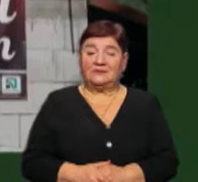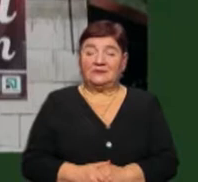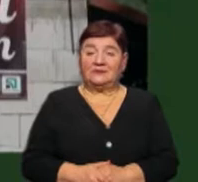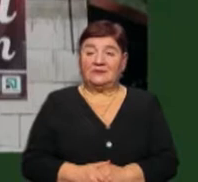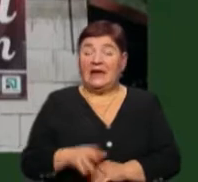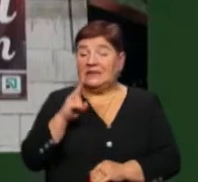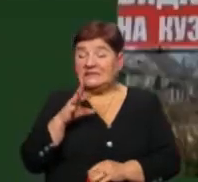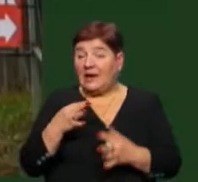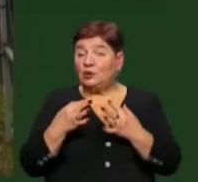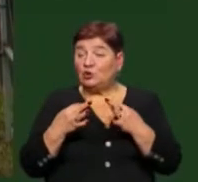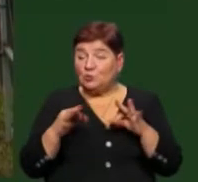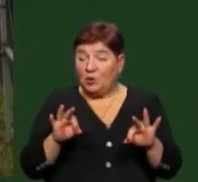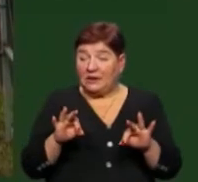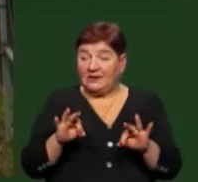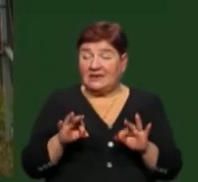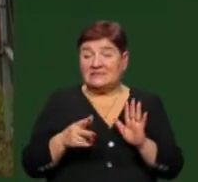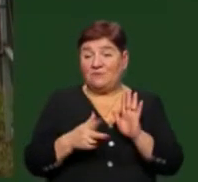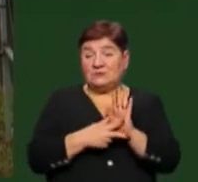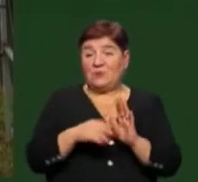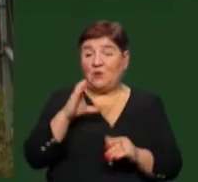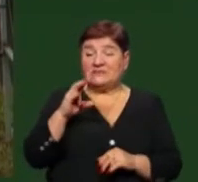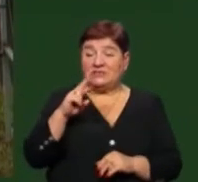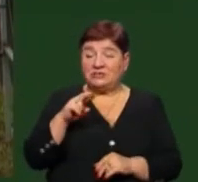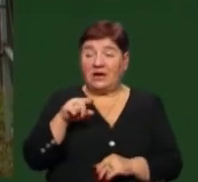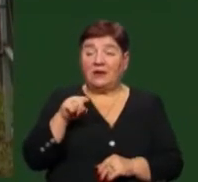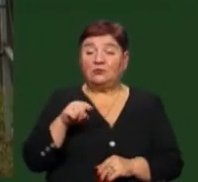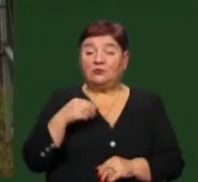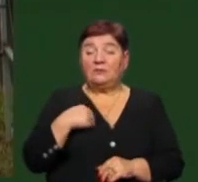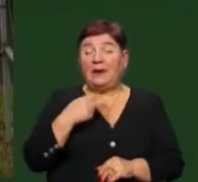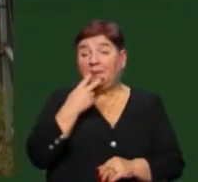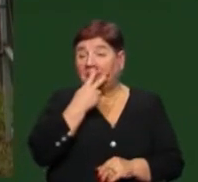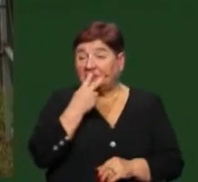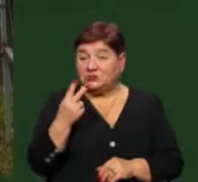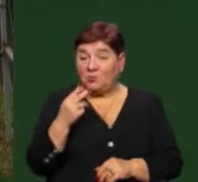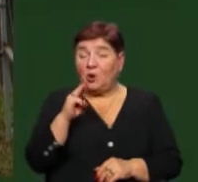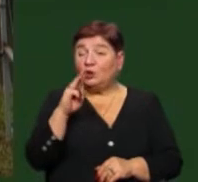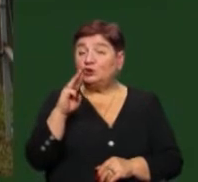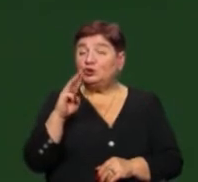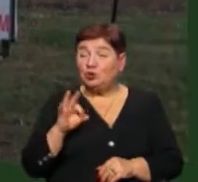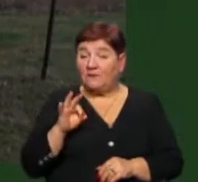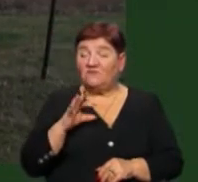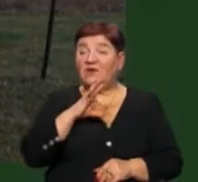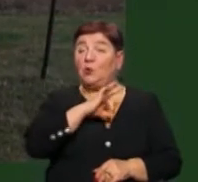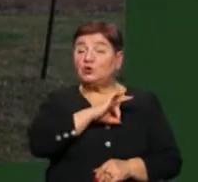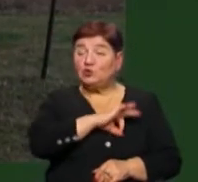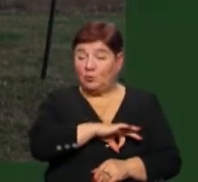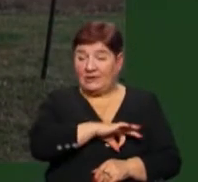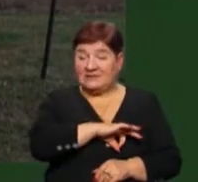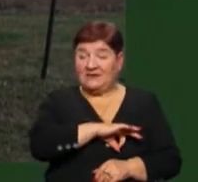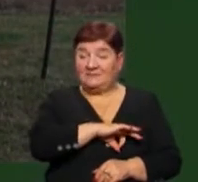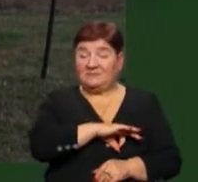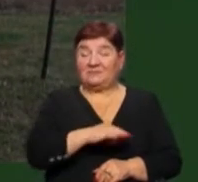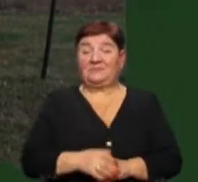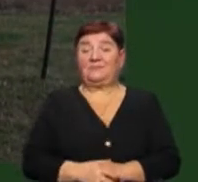Чи це дозволено з 8 січня? Тут ми бачимо, що використовуються